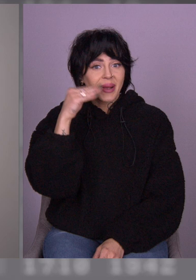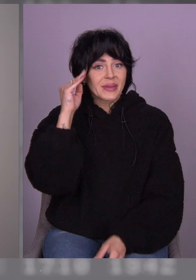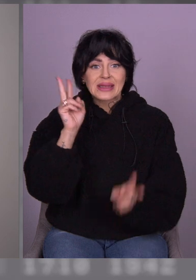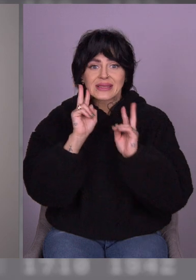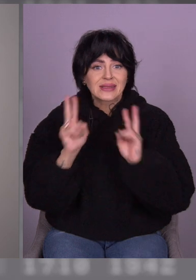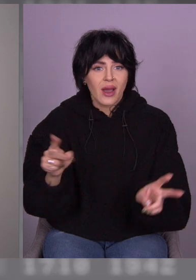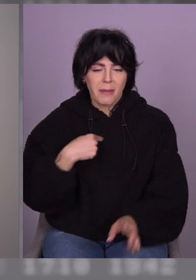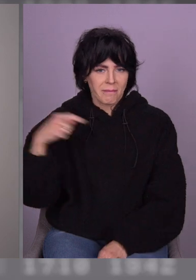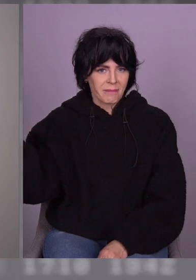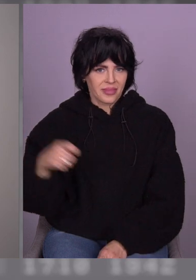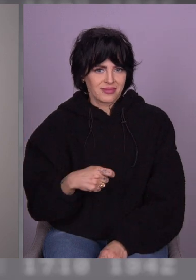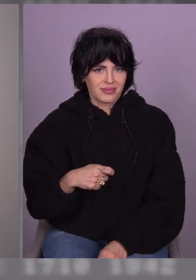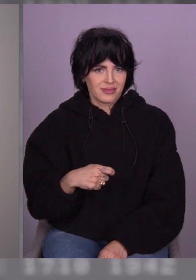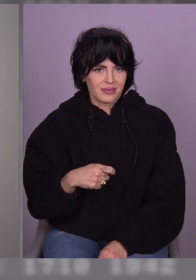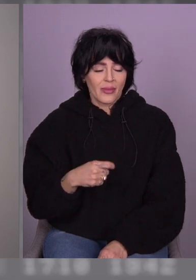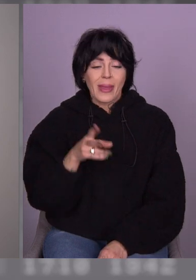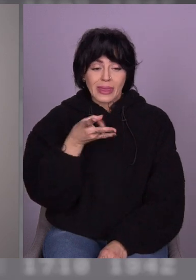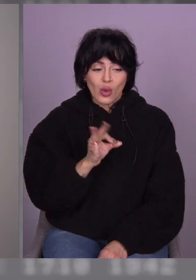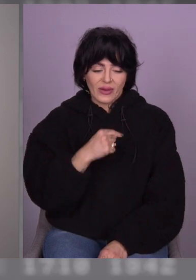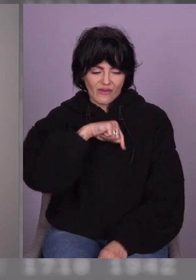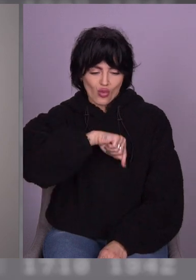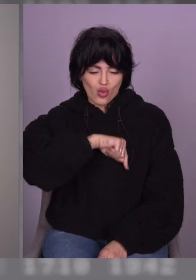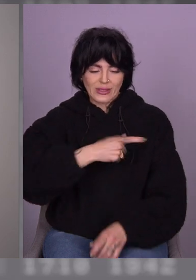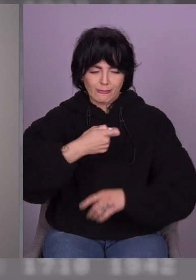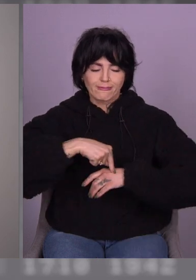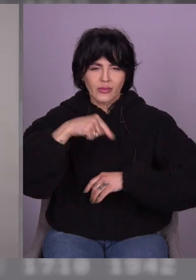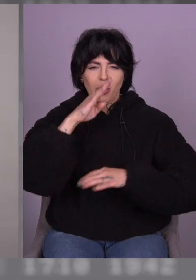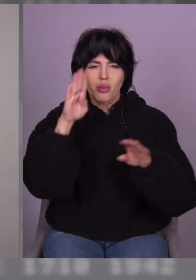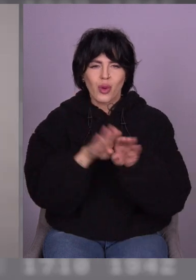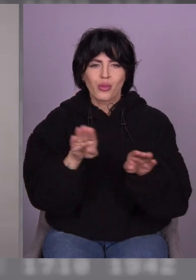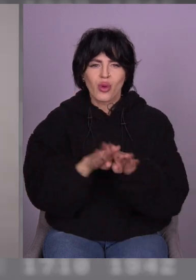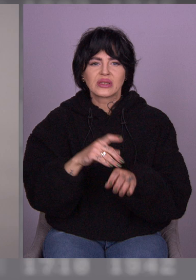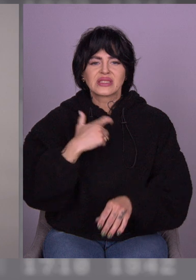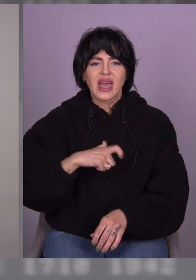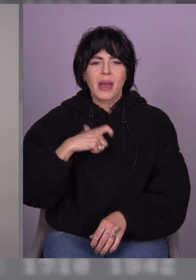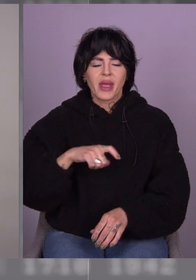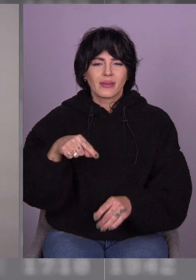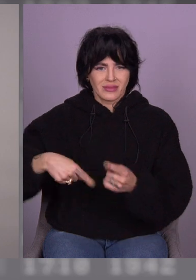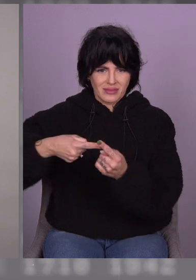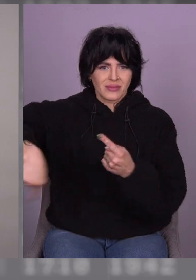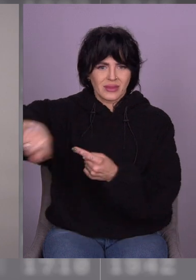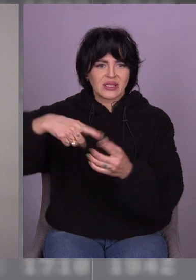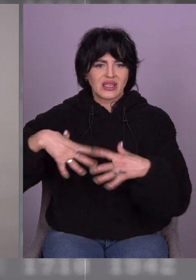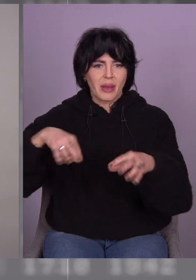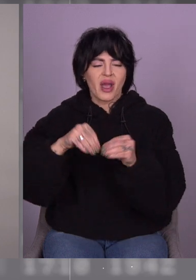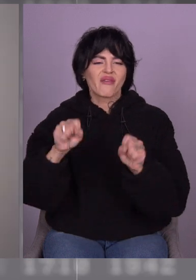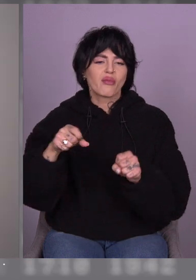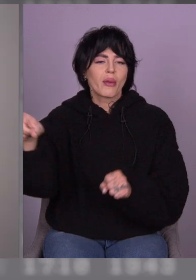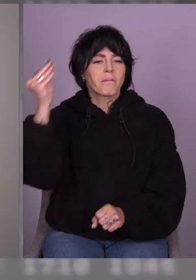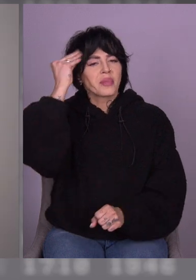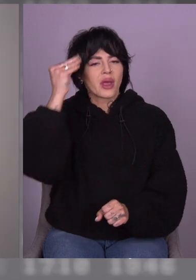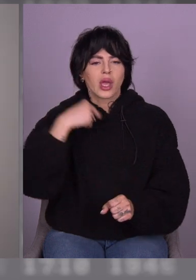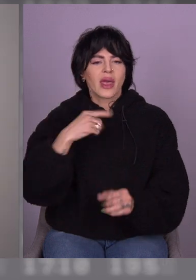приїду, у мене таке відчуття, що вони собі вже сказали, що я, може, ніколи не повернусь.